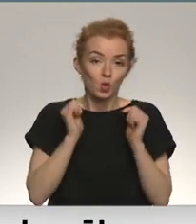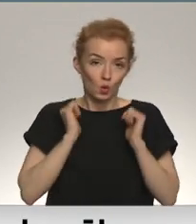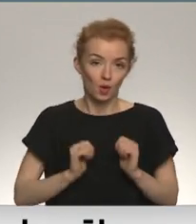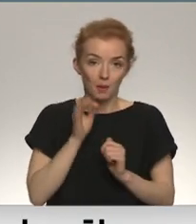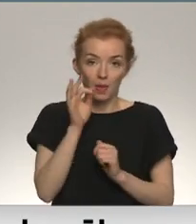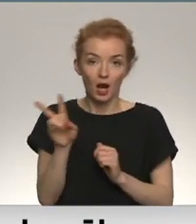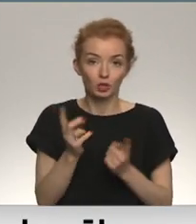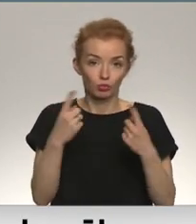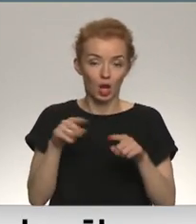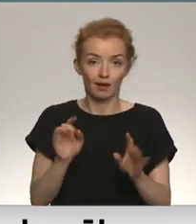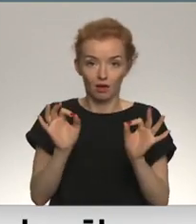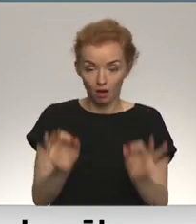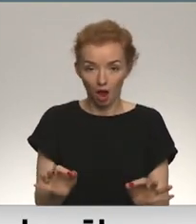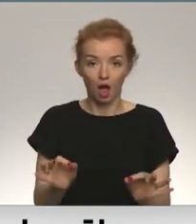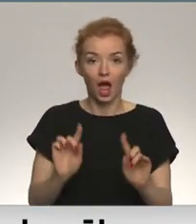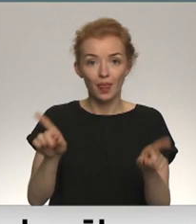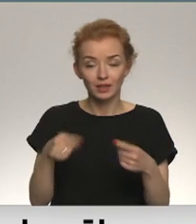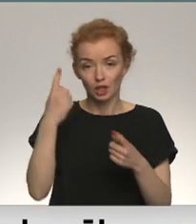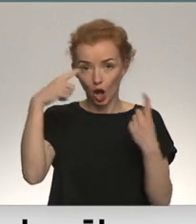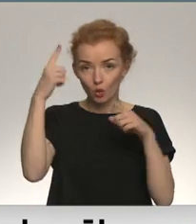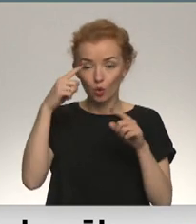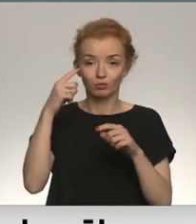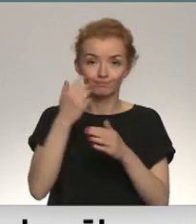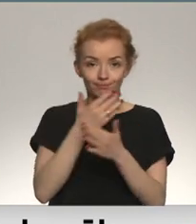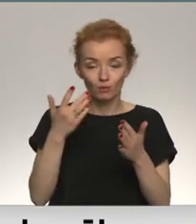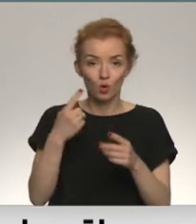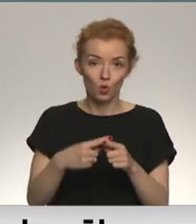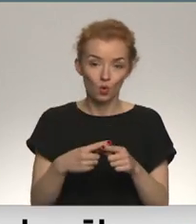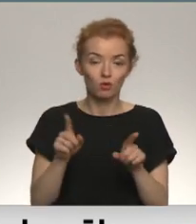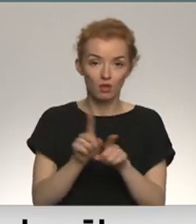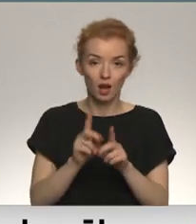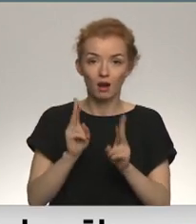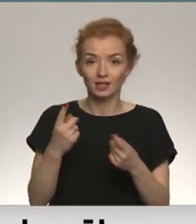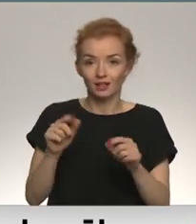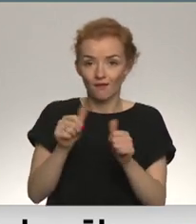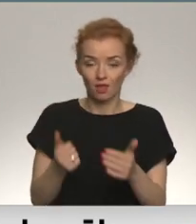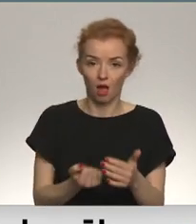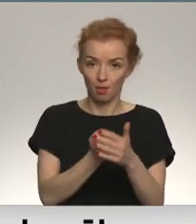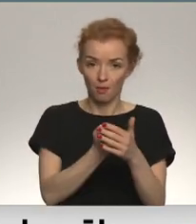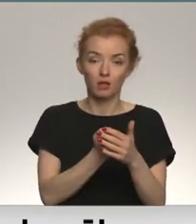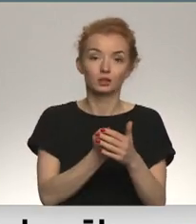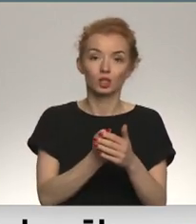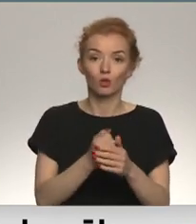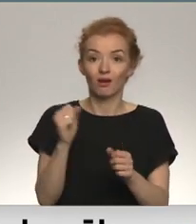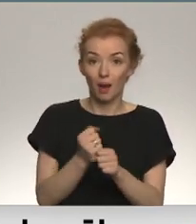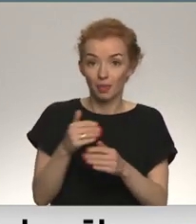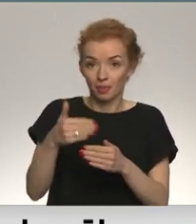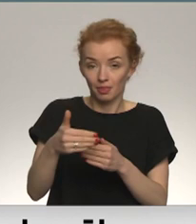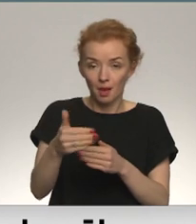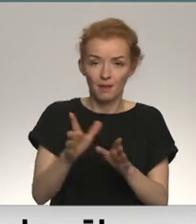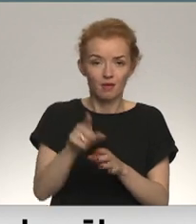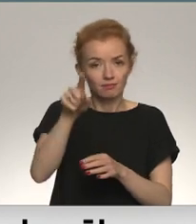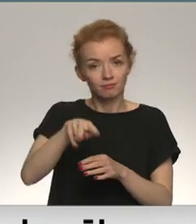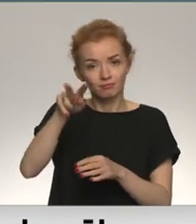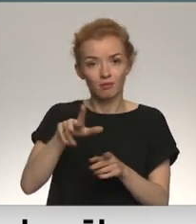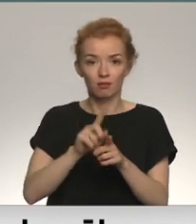reāli. Attīstīt radošas idejas, kā atbalstīt citus, lai atbalstu sniegtu ne tikai nākamajās dienās, bet mēnešos